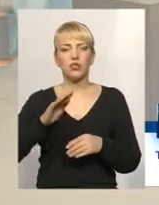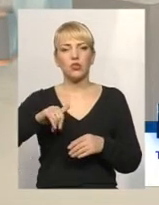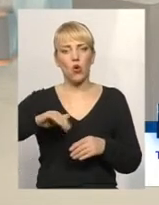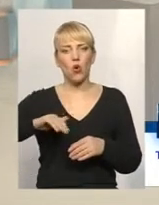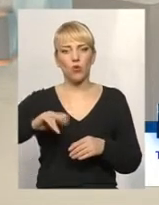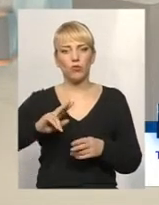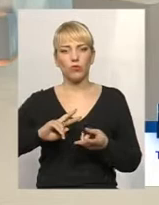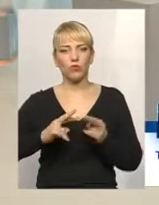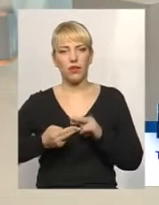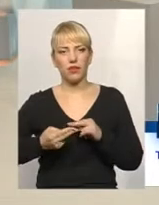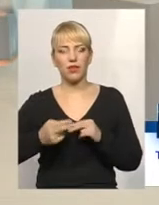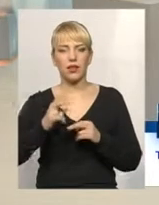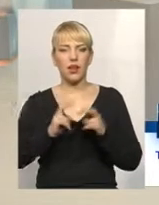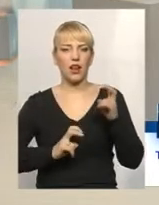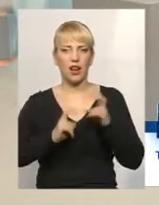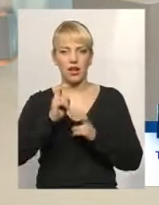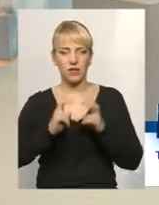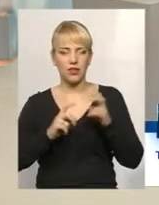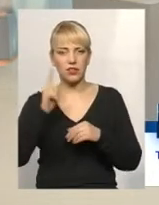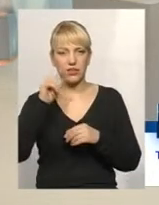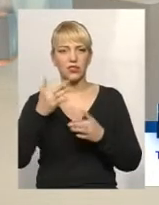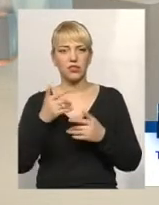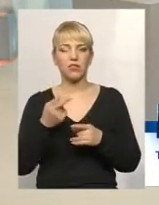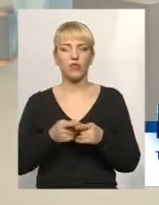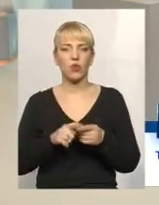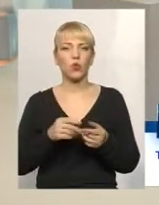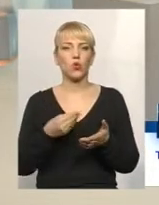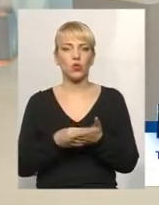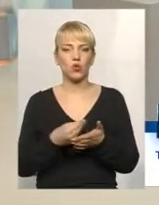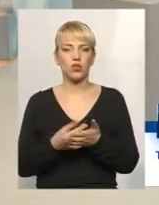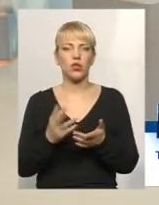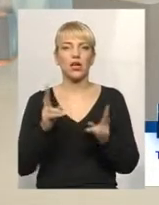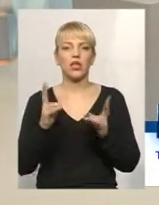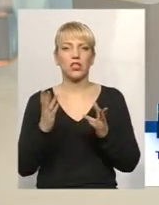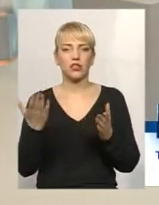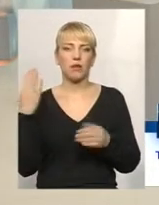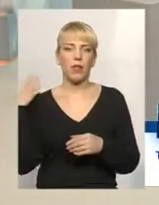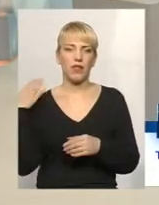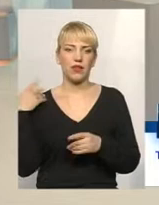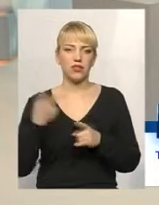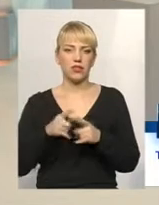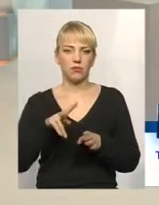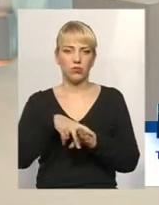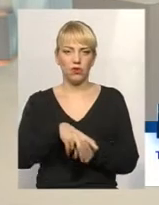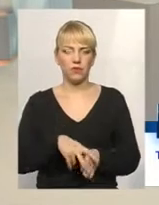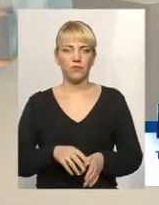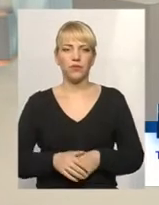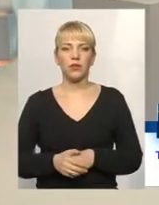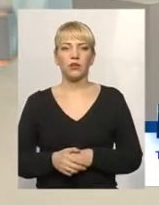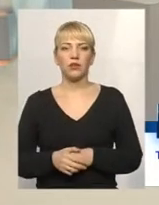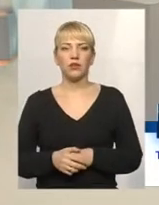ліфти? Ви знаєте, скільки вони коштують? На які плечі це може лягати? Дякую.